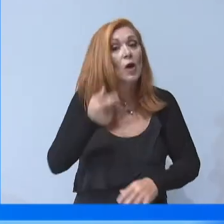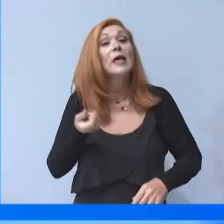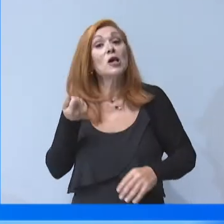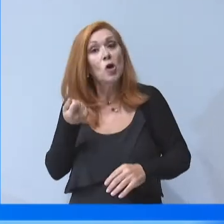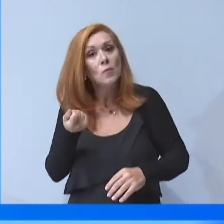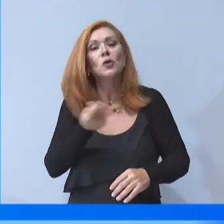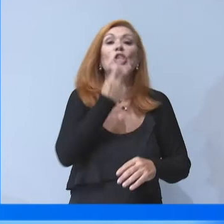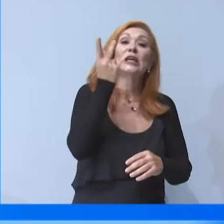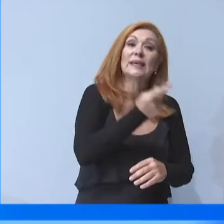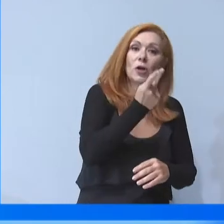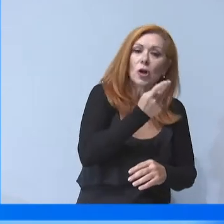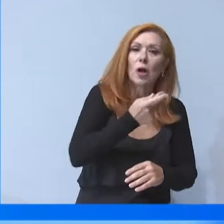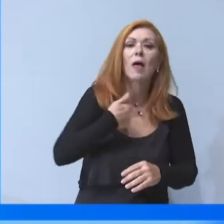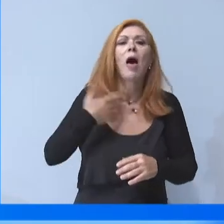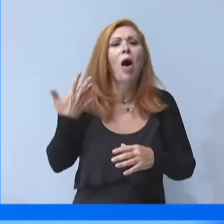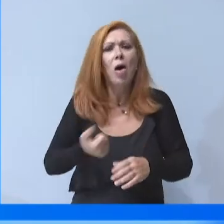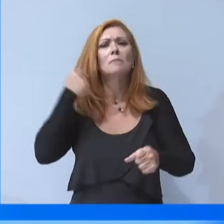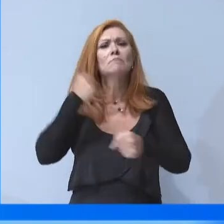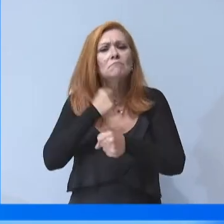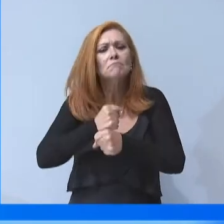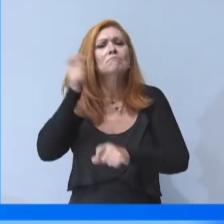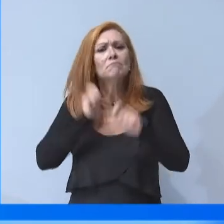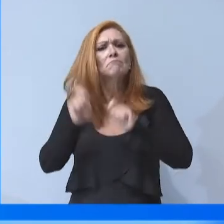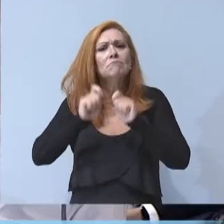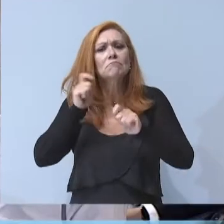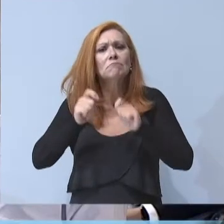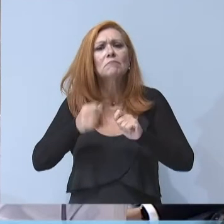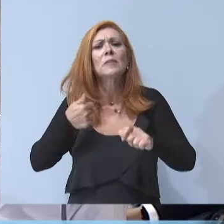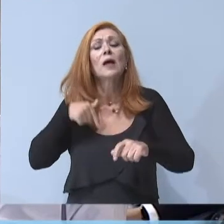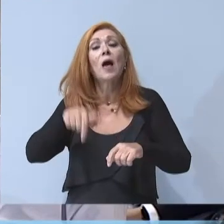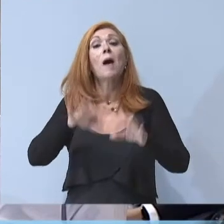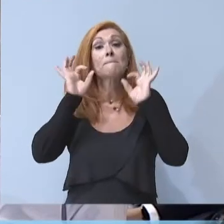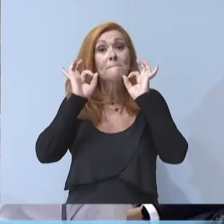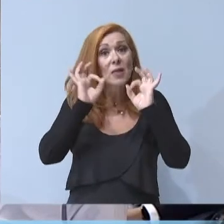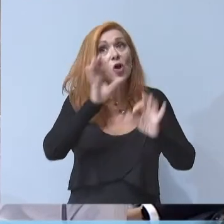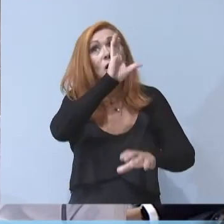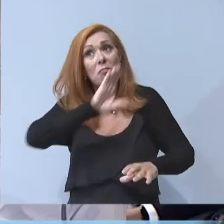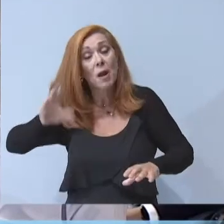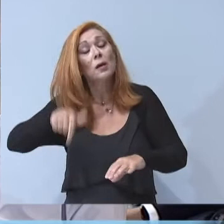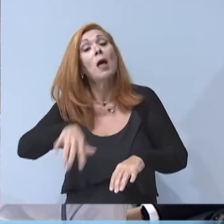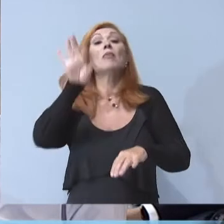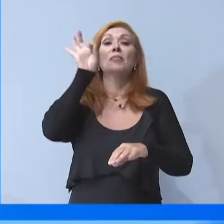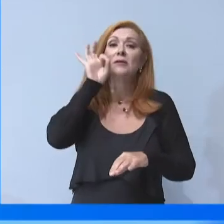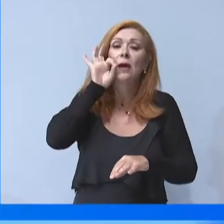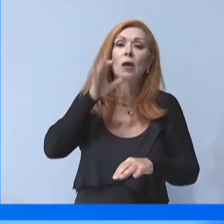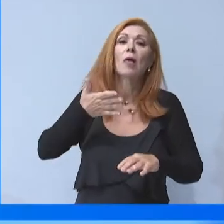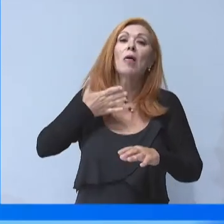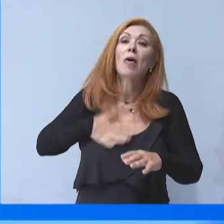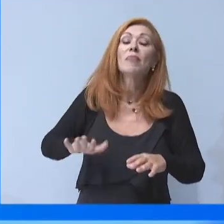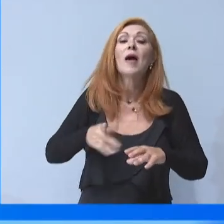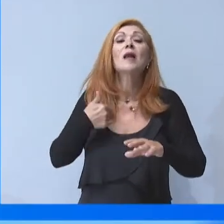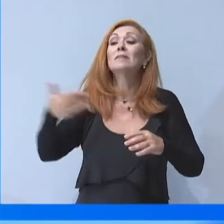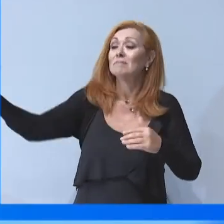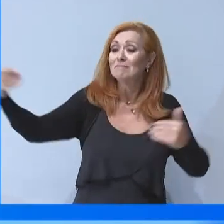κοινωνικός, προωθούμε μια σειρά έργων υποδομών στην πόλη, αλλά και ευρύτερα στη Μακεδονία και τη Θράκη. Αναβαθμίσεις στις κερσαίες πύλες